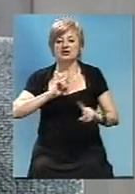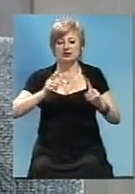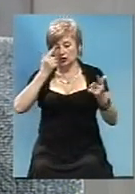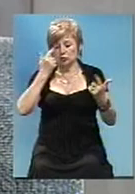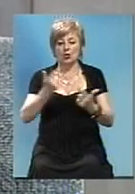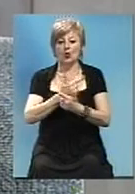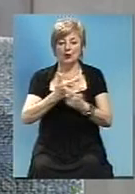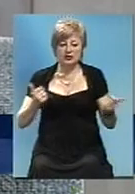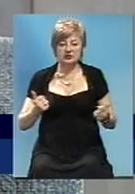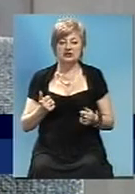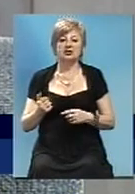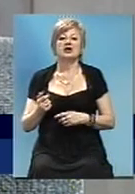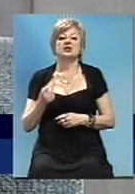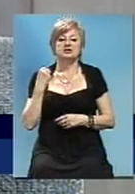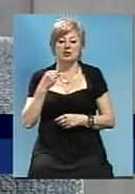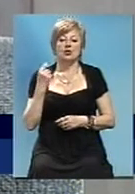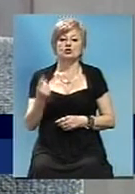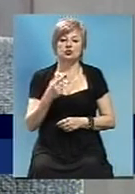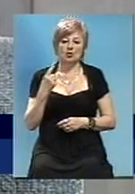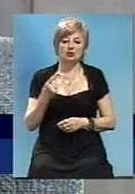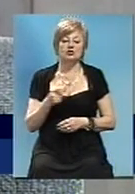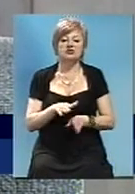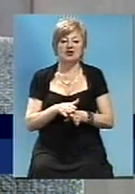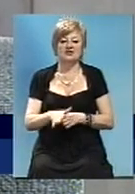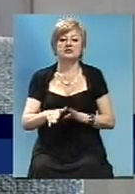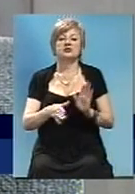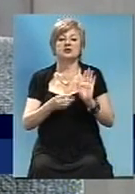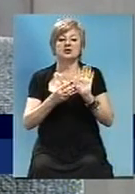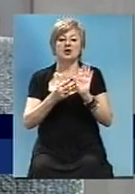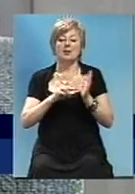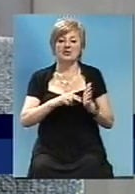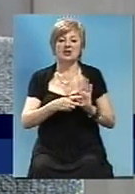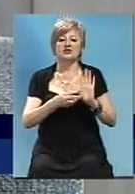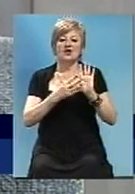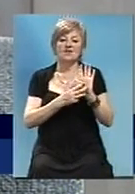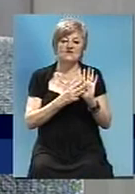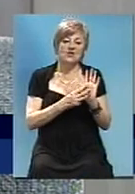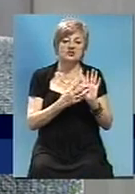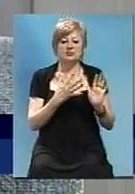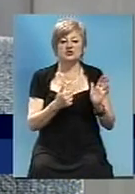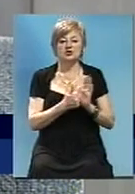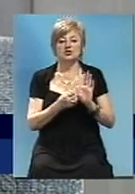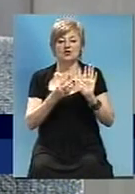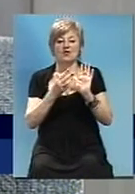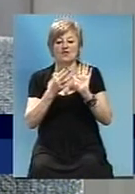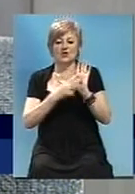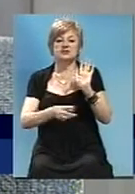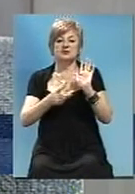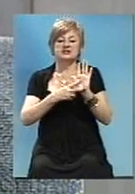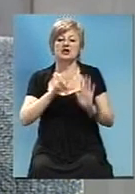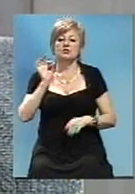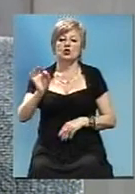Тернопольська і Запорожская область выполнение согласно плану 80 от 85 до 87 процентов.